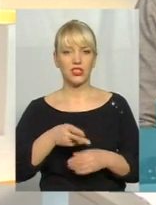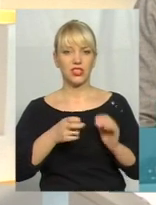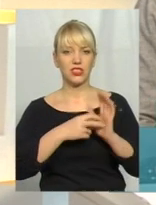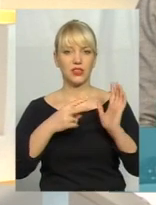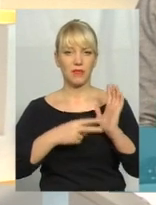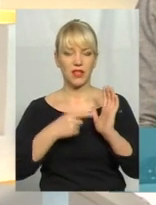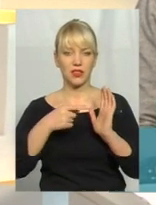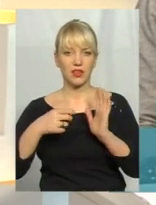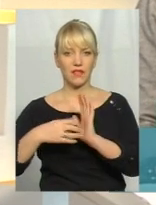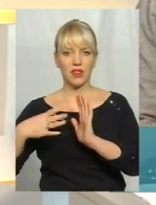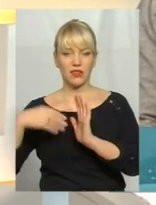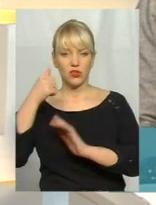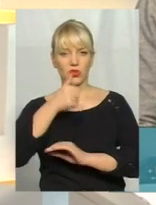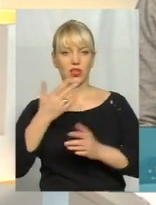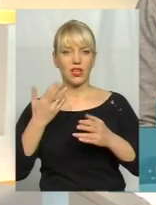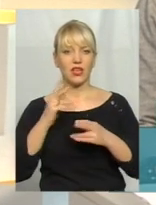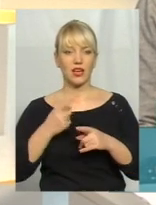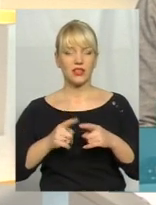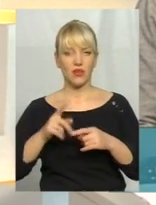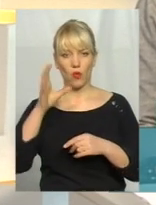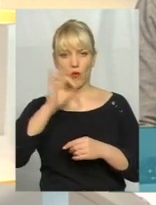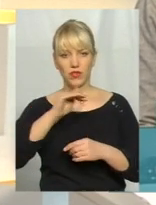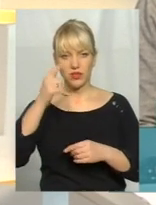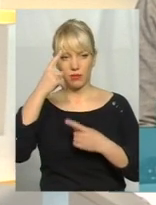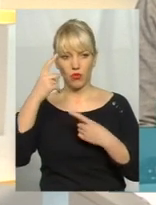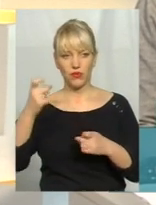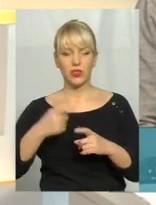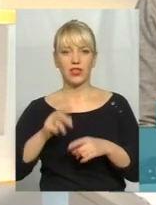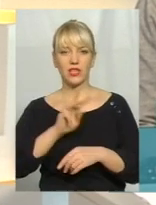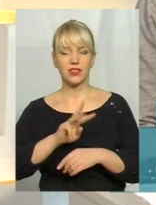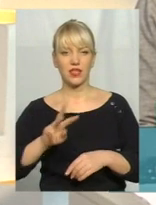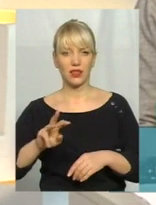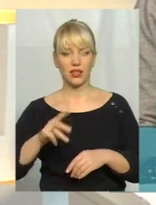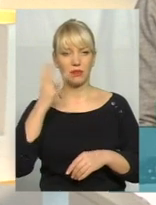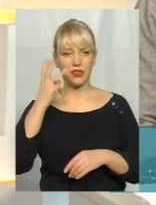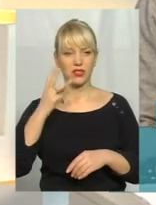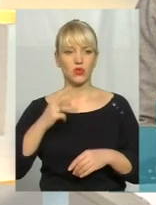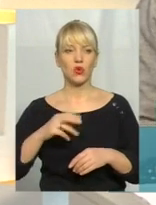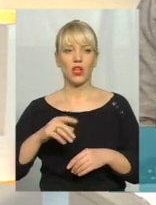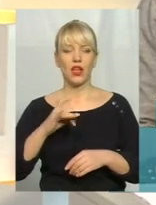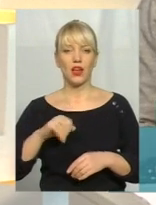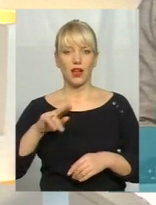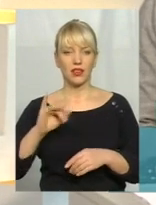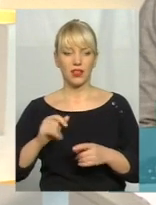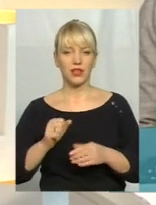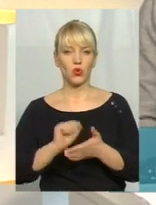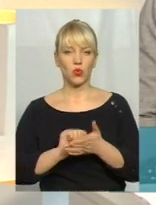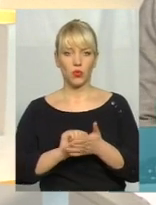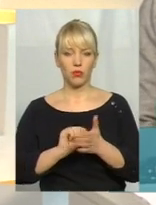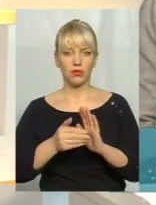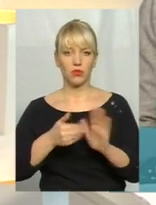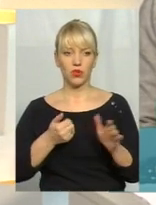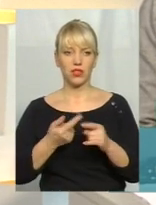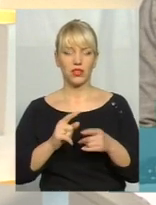роки. І, як йдеться в офіційному повідомленні на сайті Хмельницької міської ради, документ покликаний, я